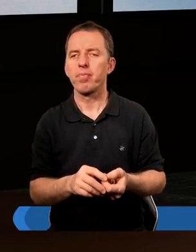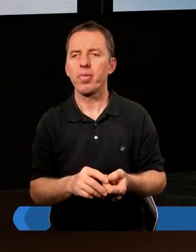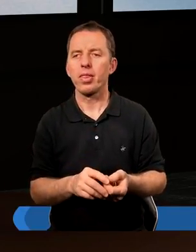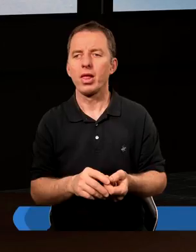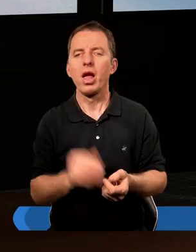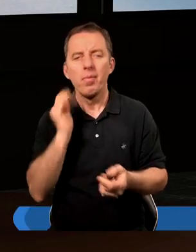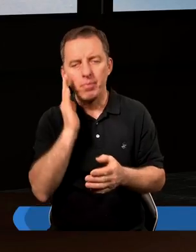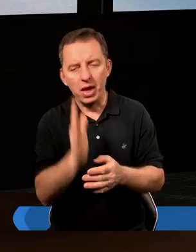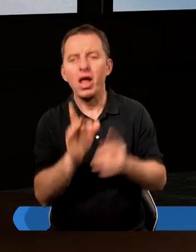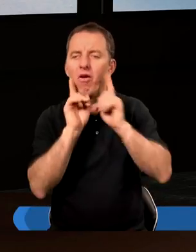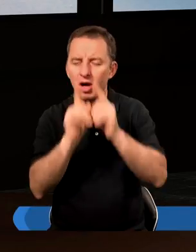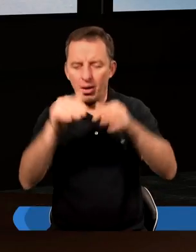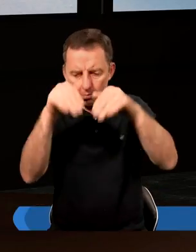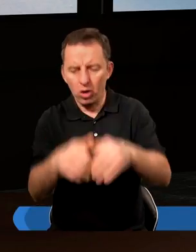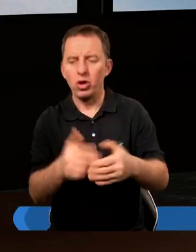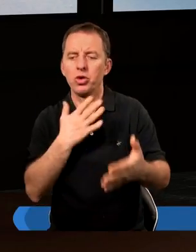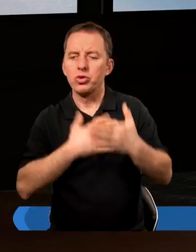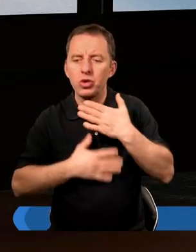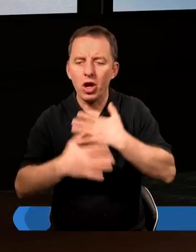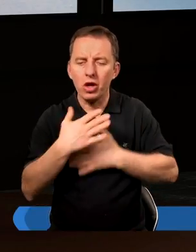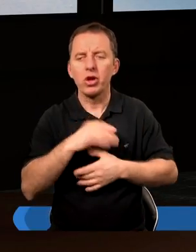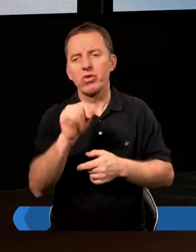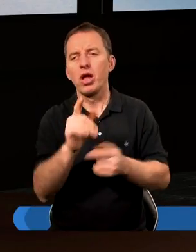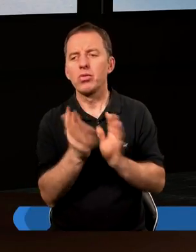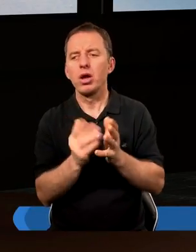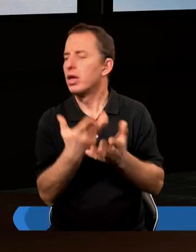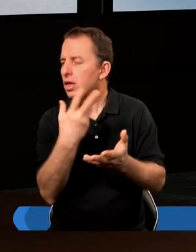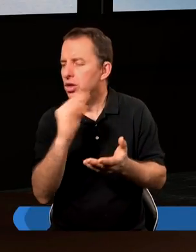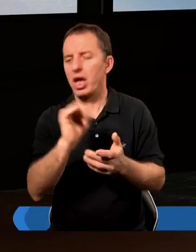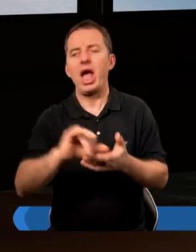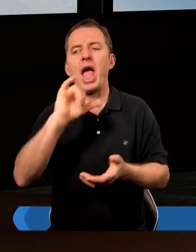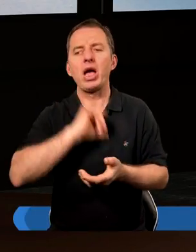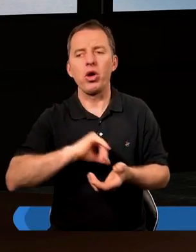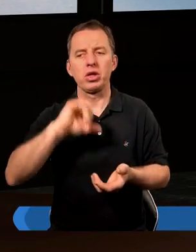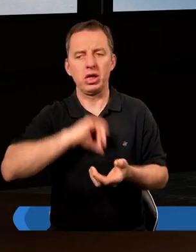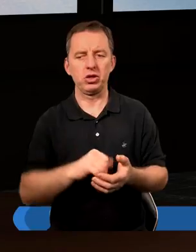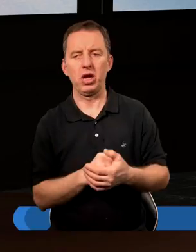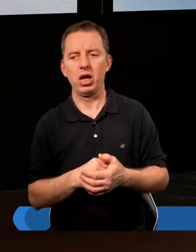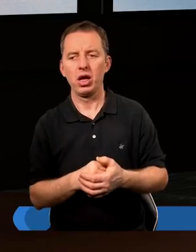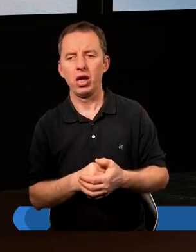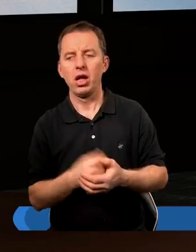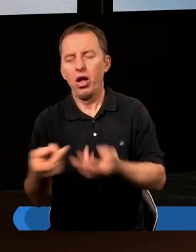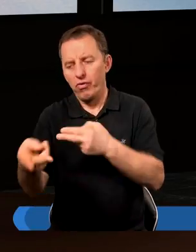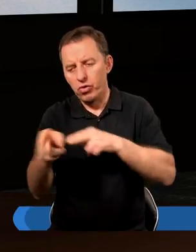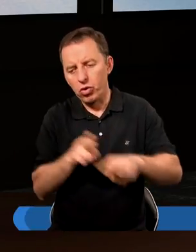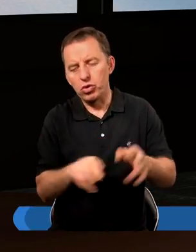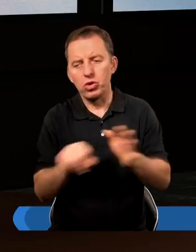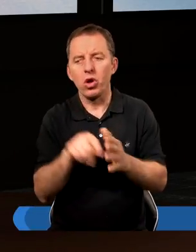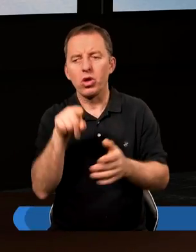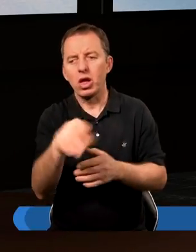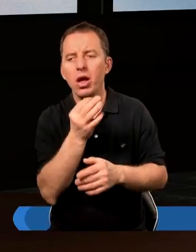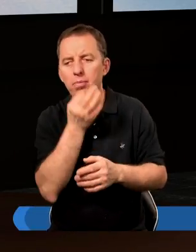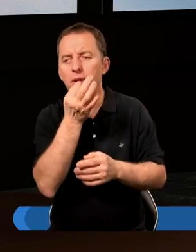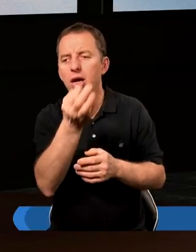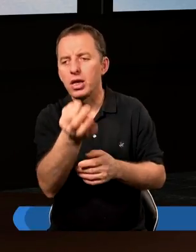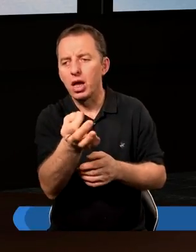i będziemy faktycznie mogli się tym cieszyć w taki sposób nieegoistyczny. Jeszcze wrócę do tego